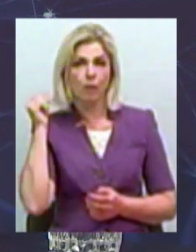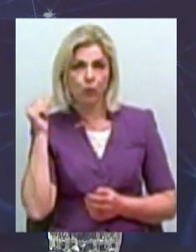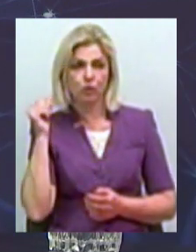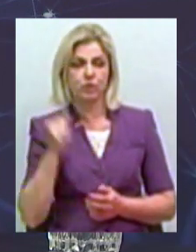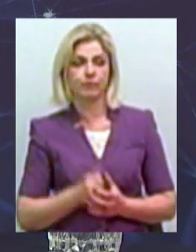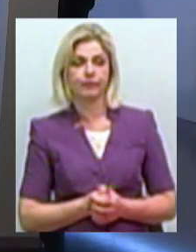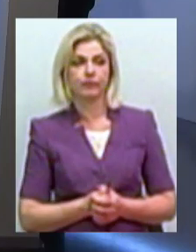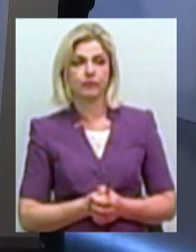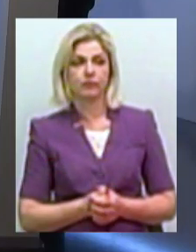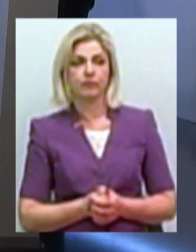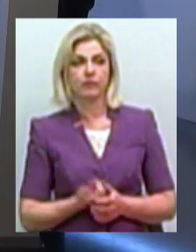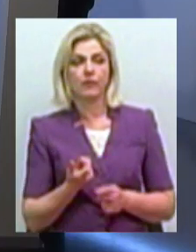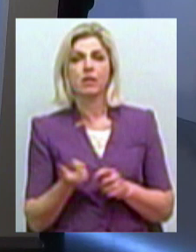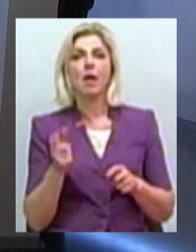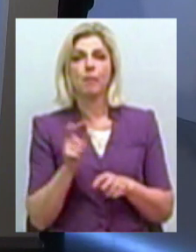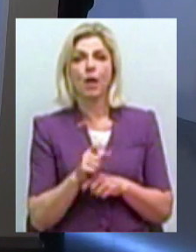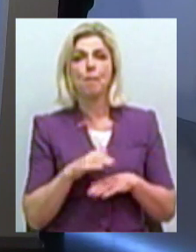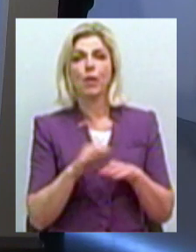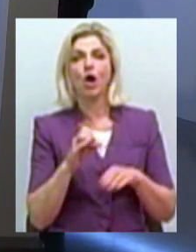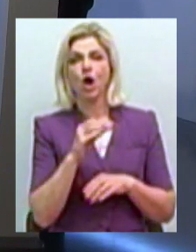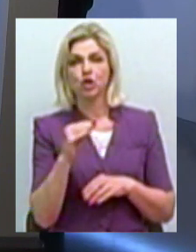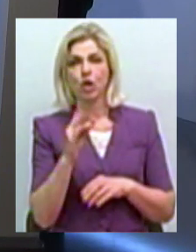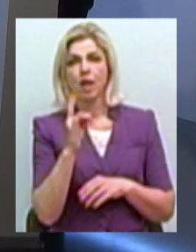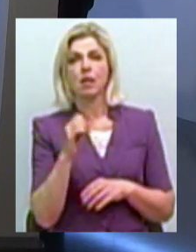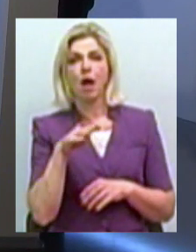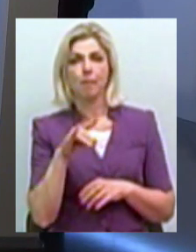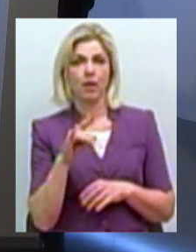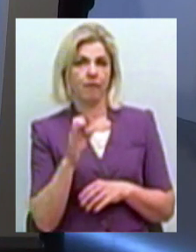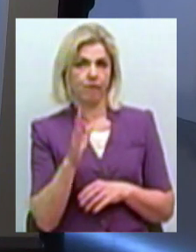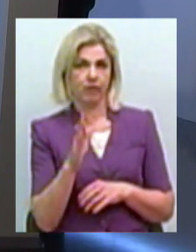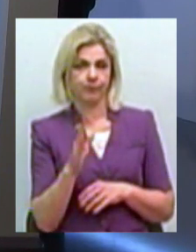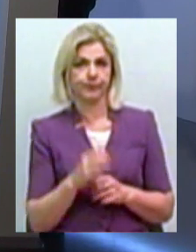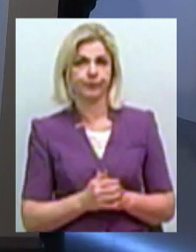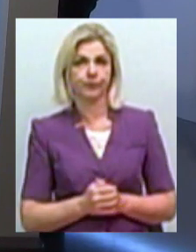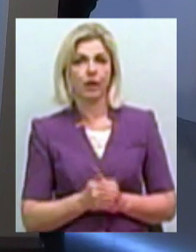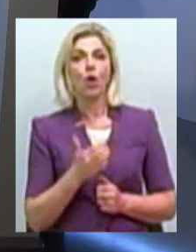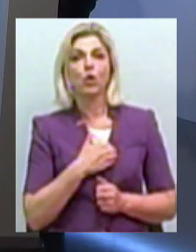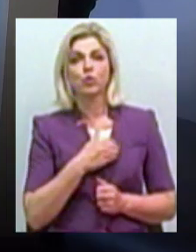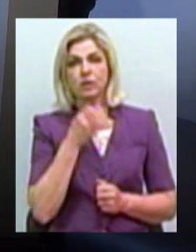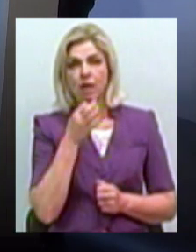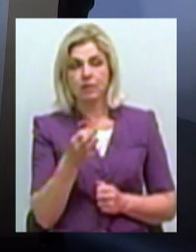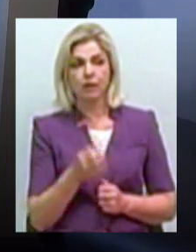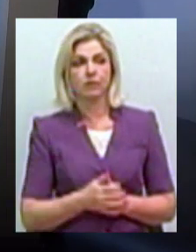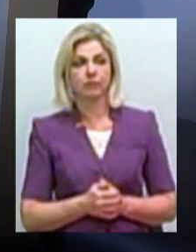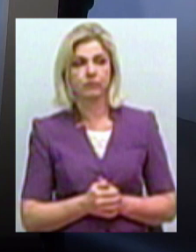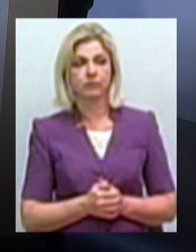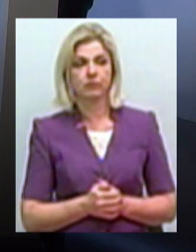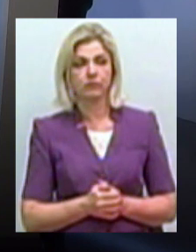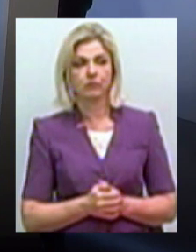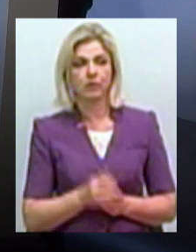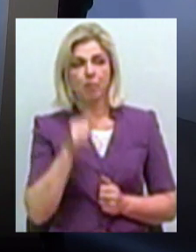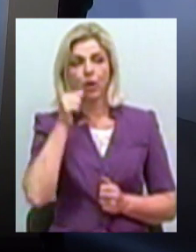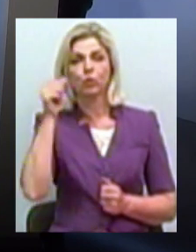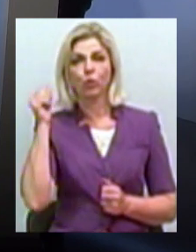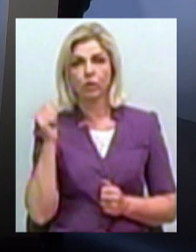Це найбільше пляж намив. Але що хочу сказати? Дуже коротко, Ілляна. В минулому